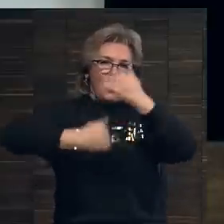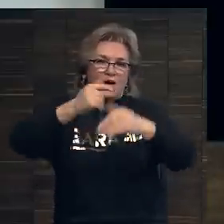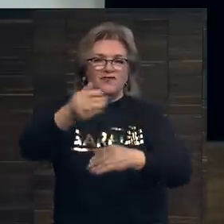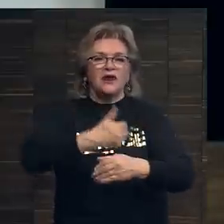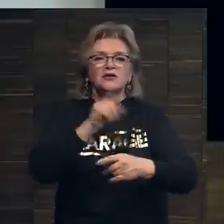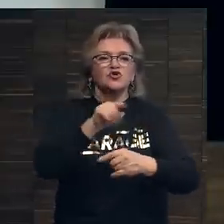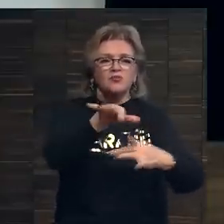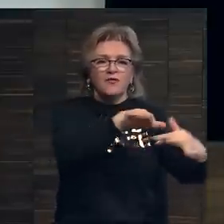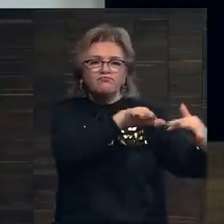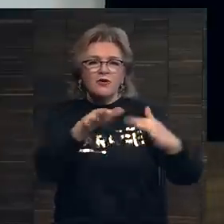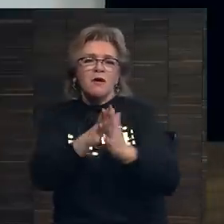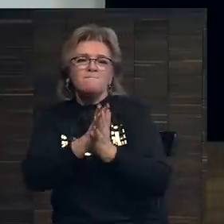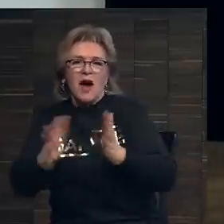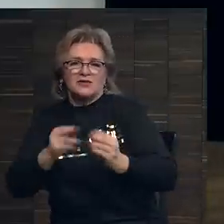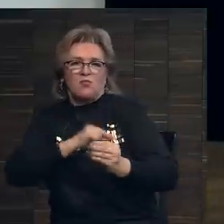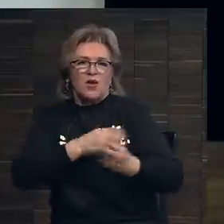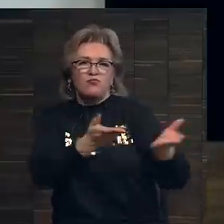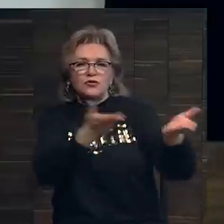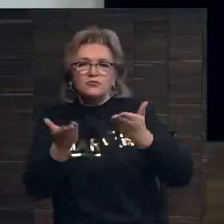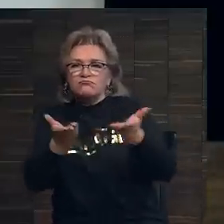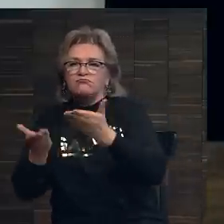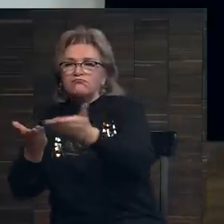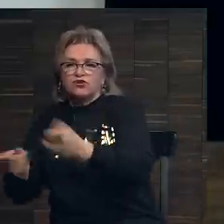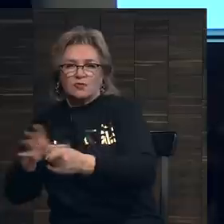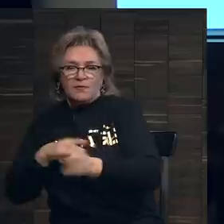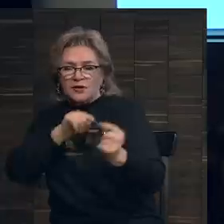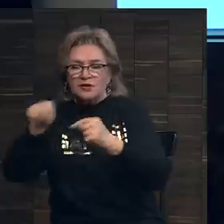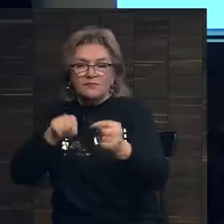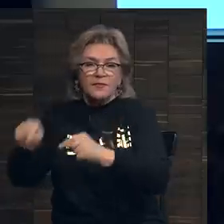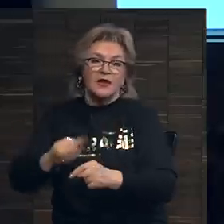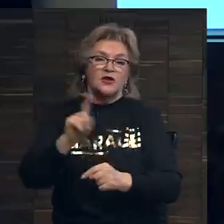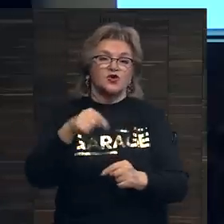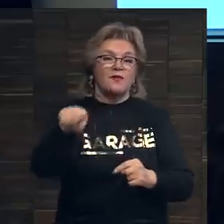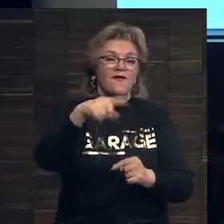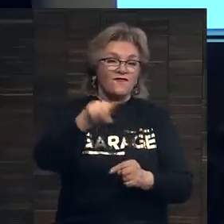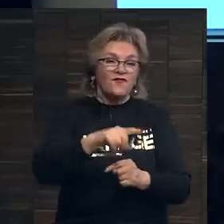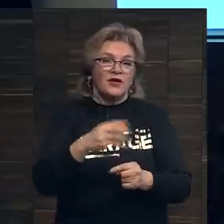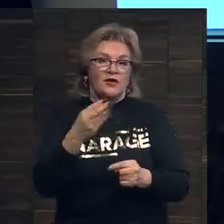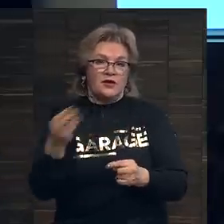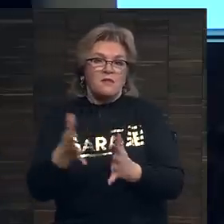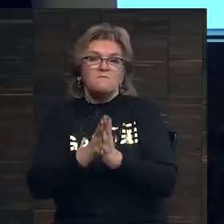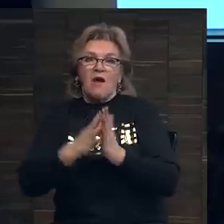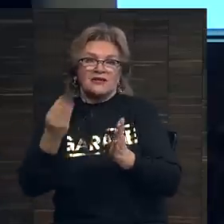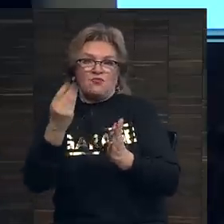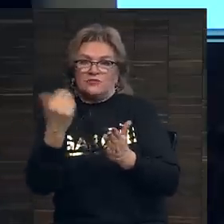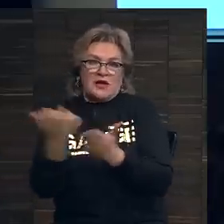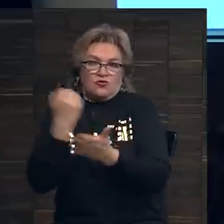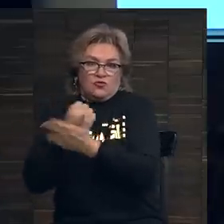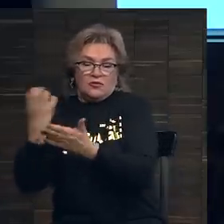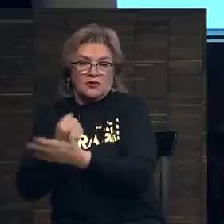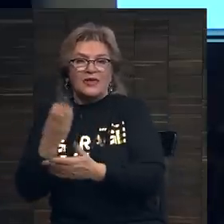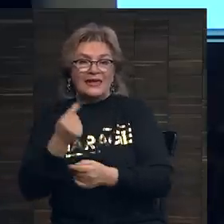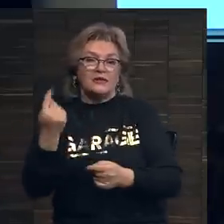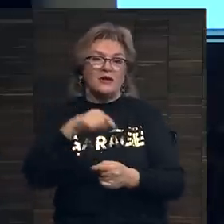чтобы к вам прибывал максимум работ, чтобы вы срывали за них максимальную цену, и